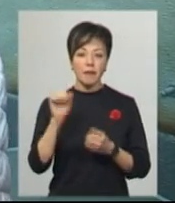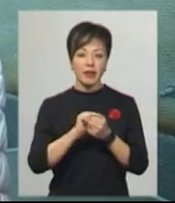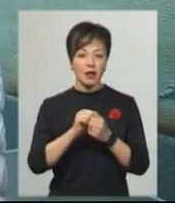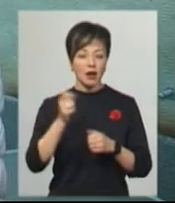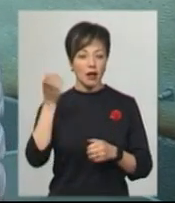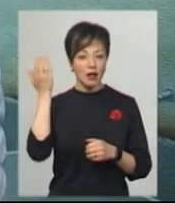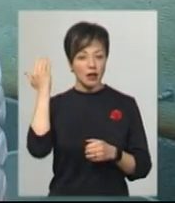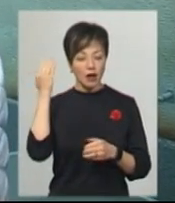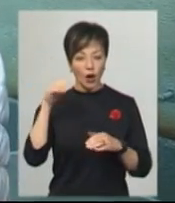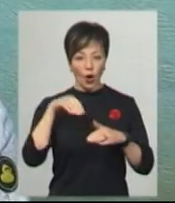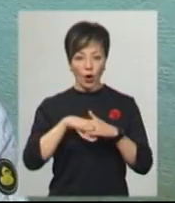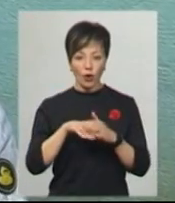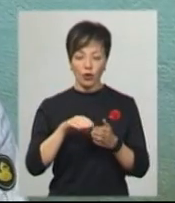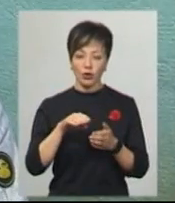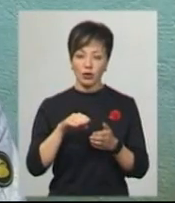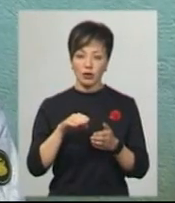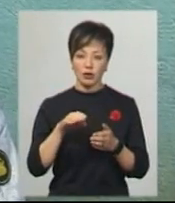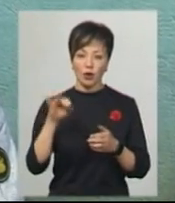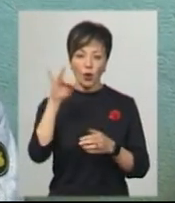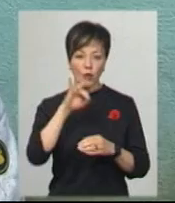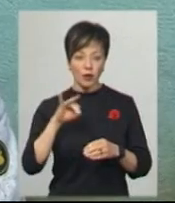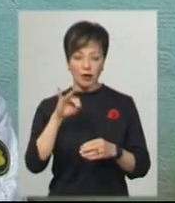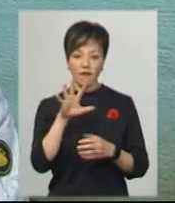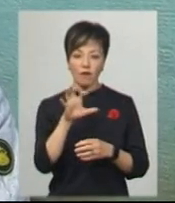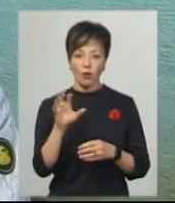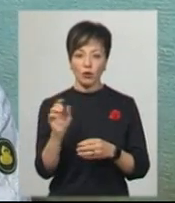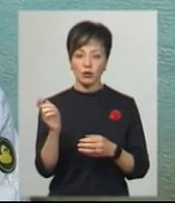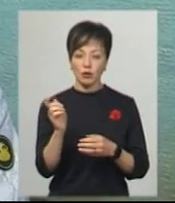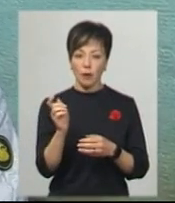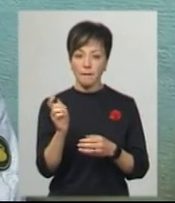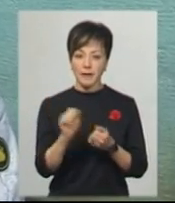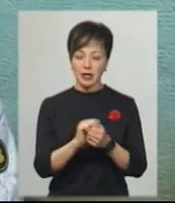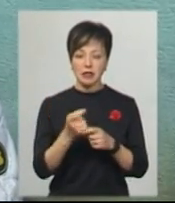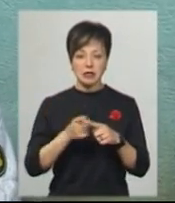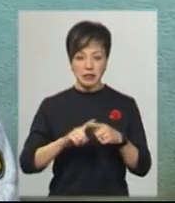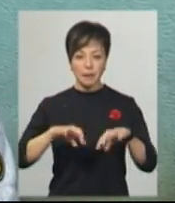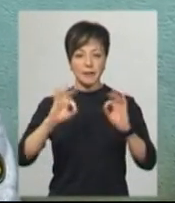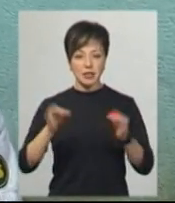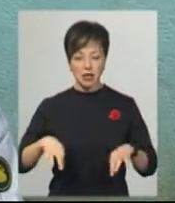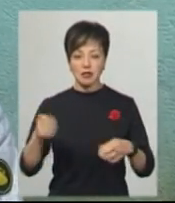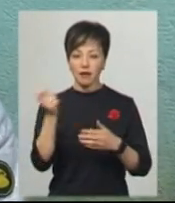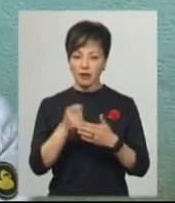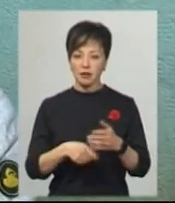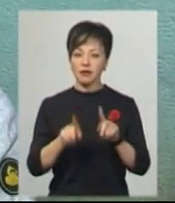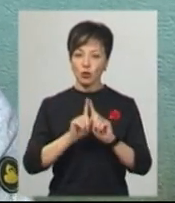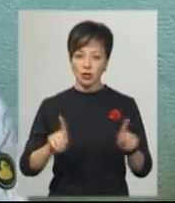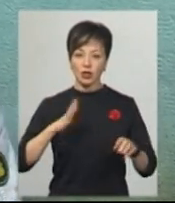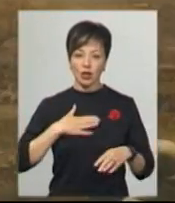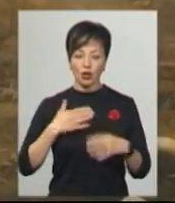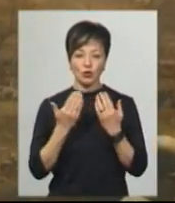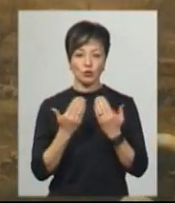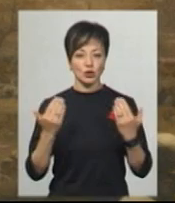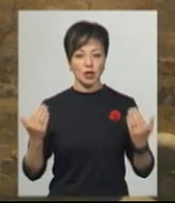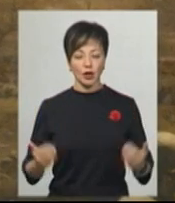фотоматеріалах. Це мистецький витвір і це дійсно така родзинка нашого